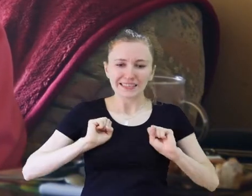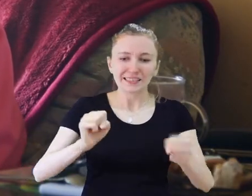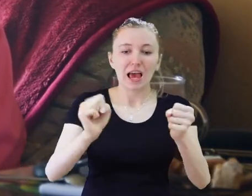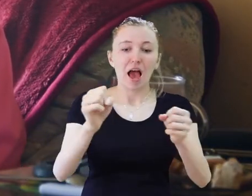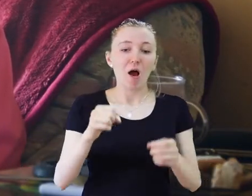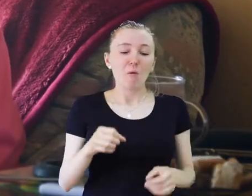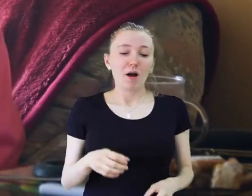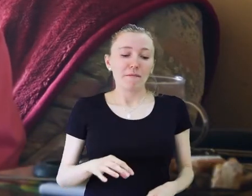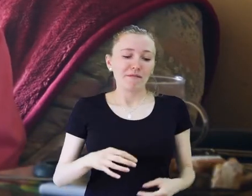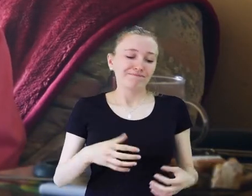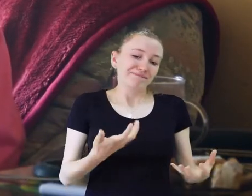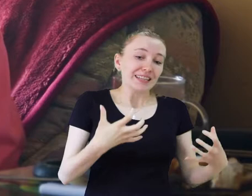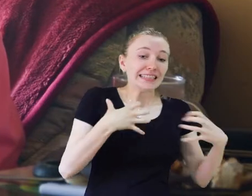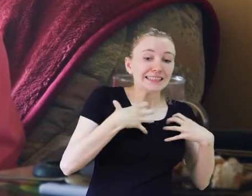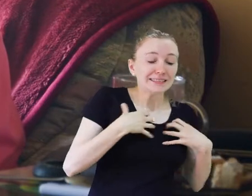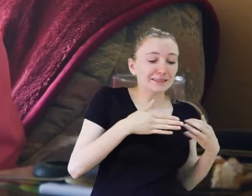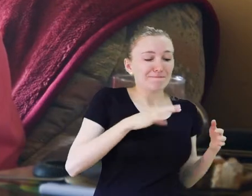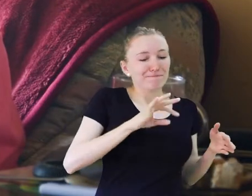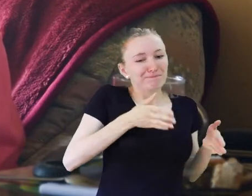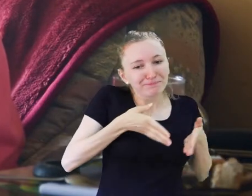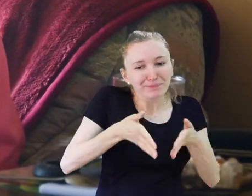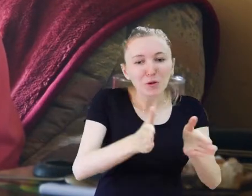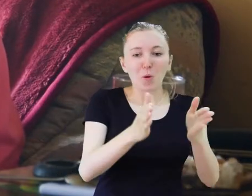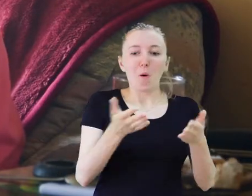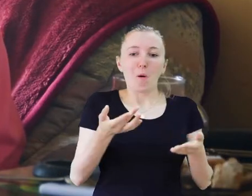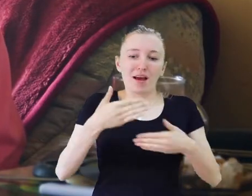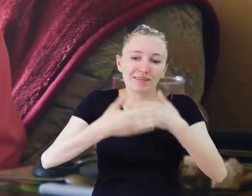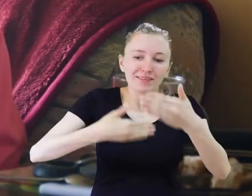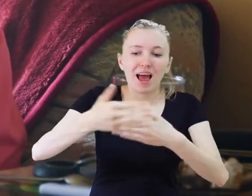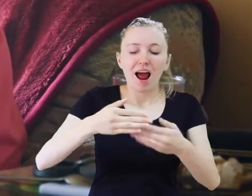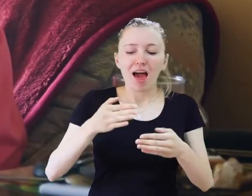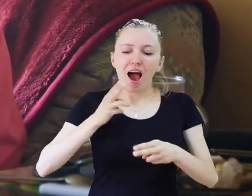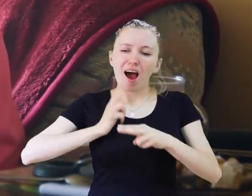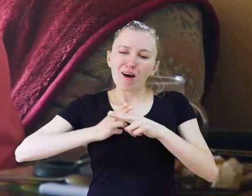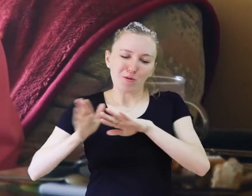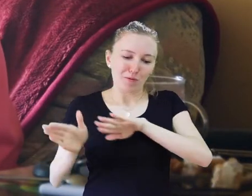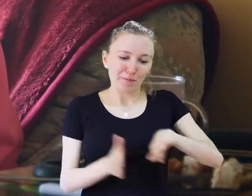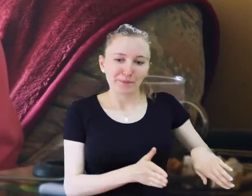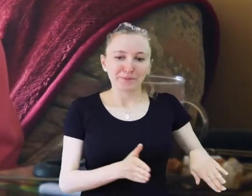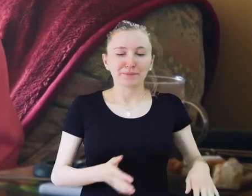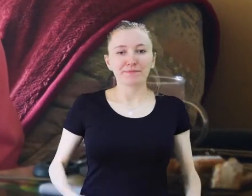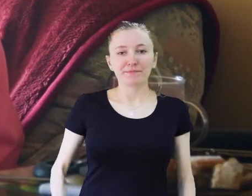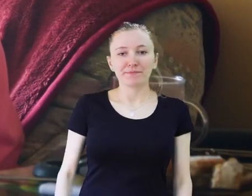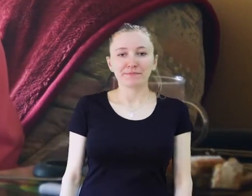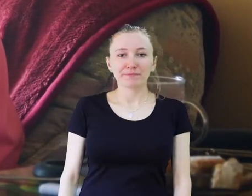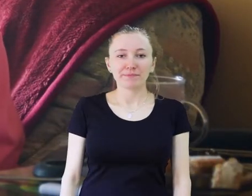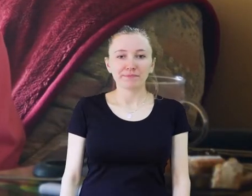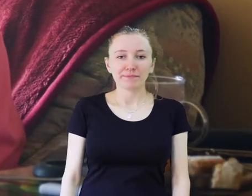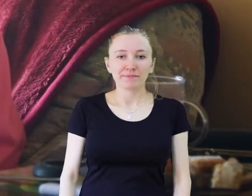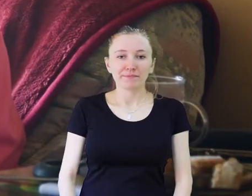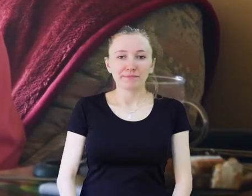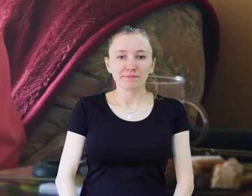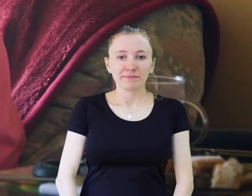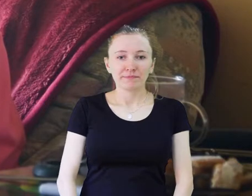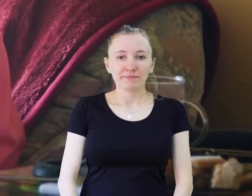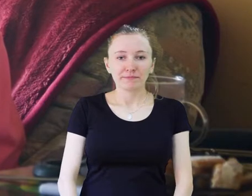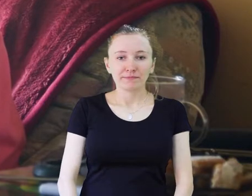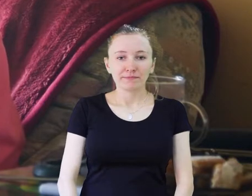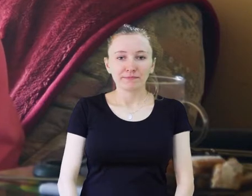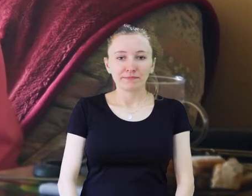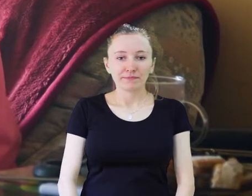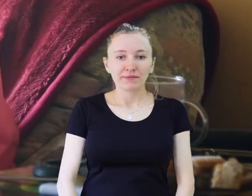ja się mobilizowałam i szła mi to życie miną mojej choroby. Jakoś mi tam